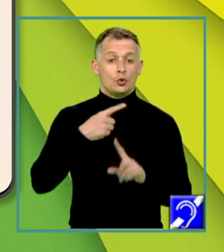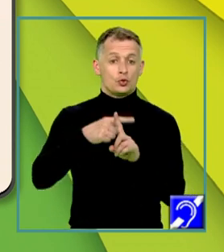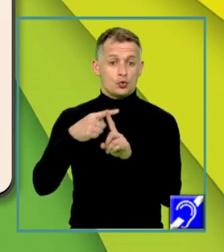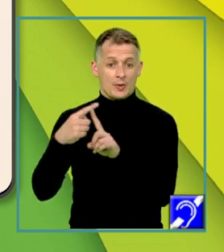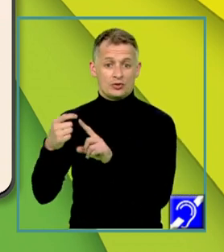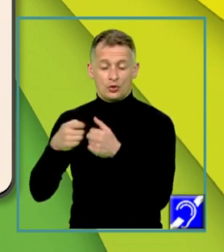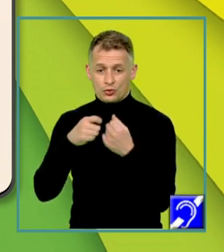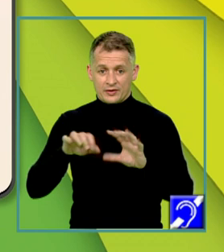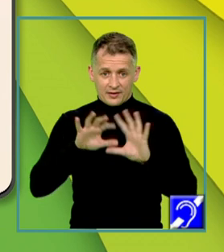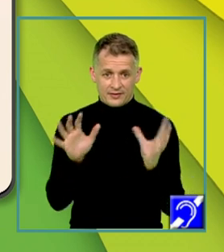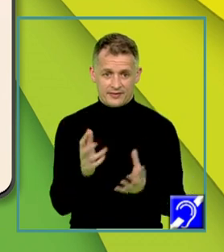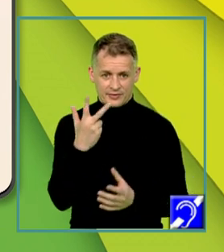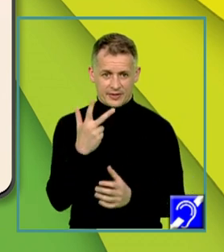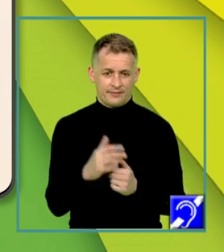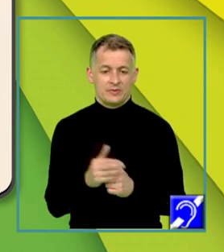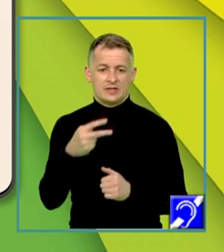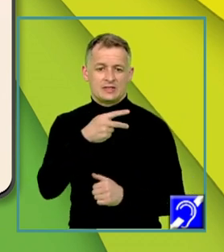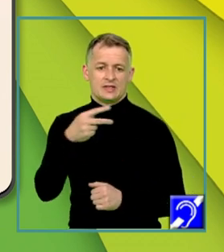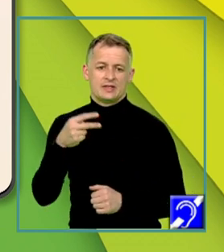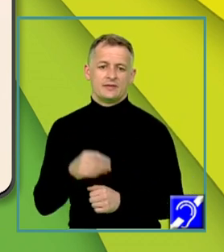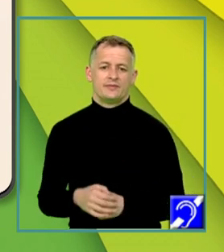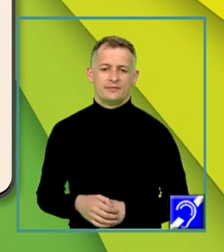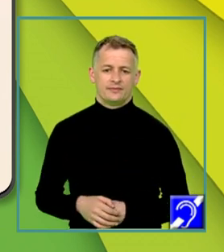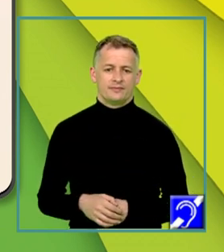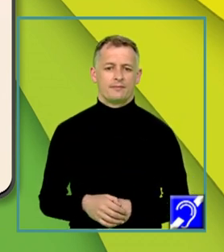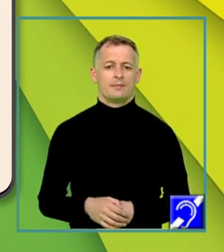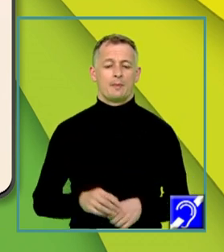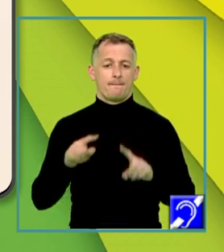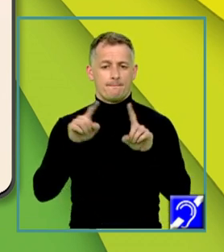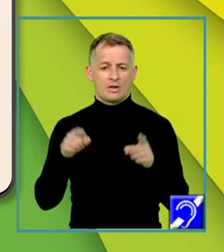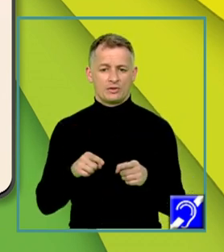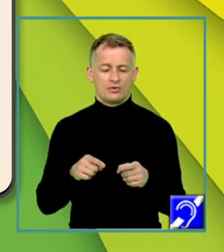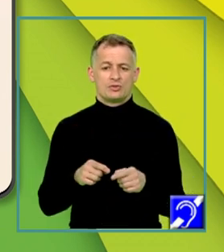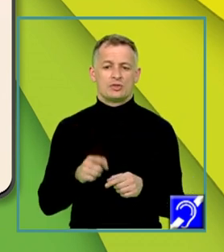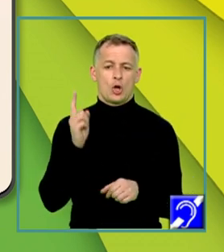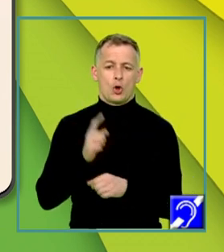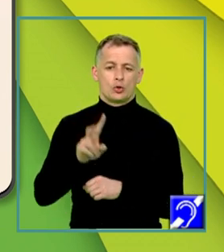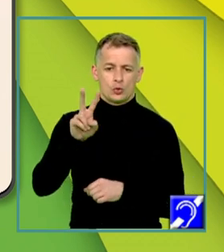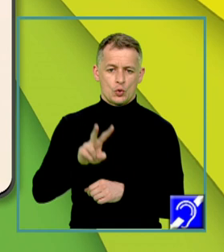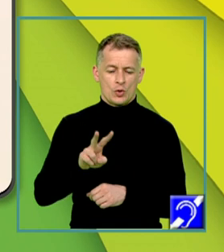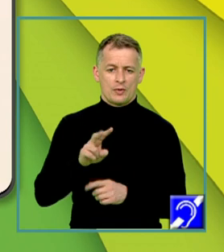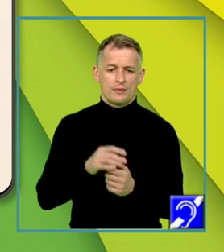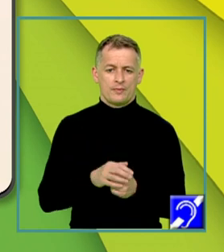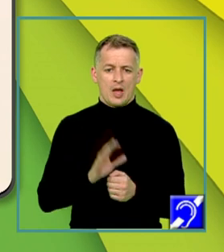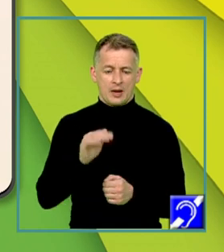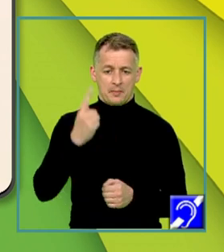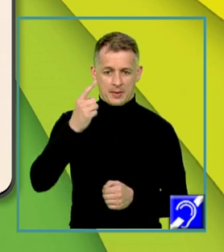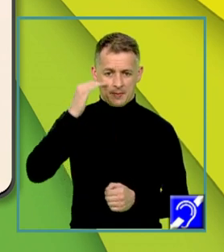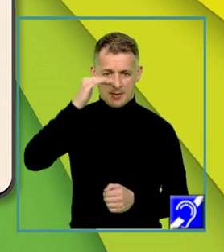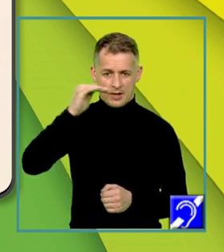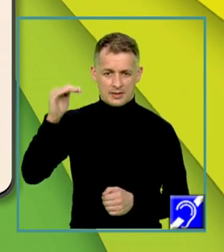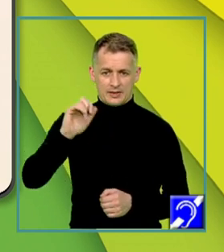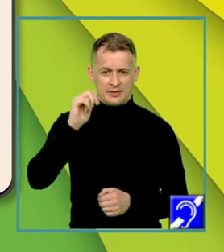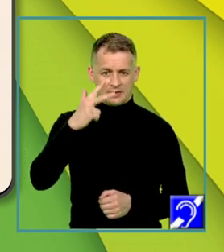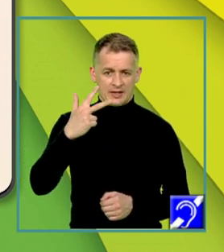este egală cu matricea pătratică de ordinul 2, ce are pe prima linie elementele 3N plus